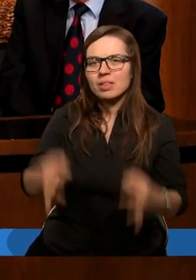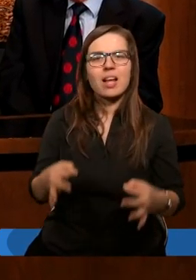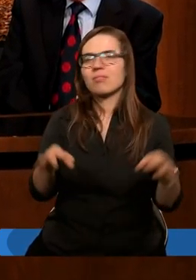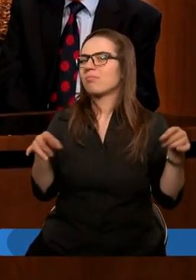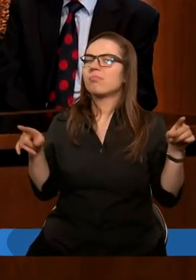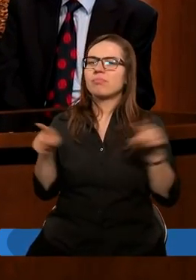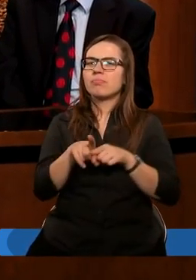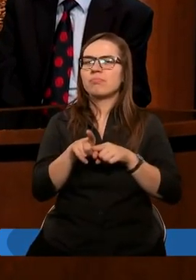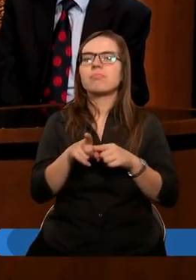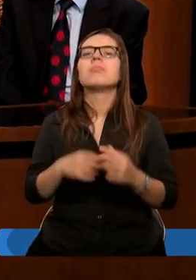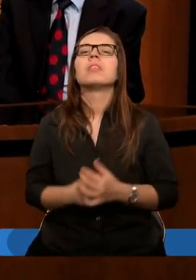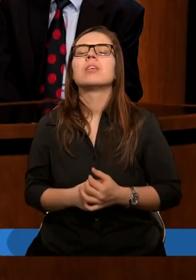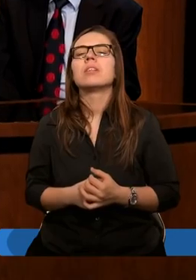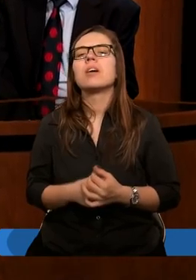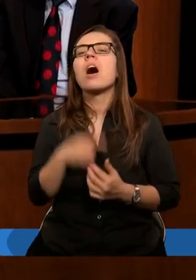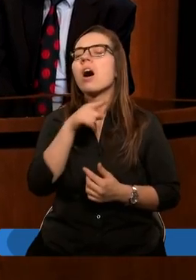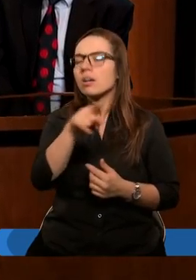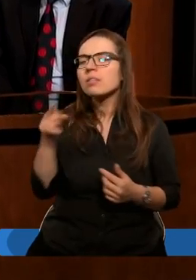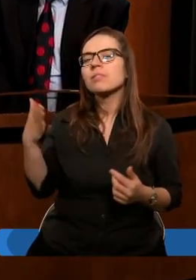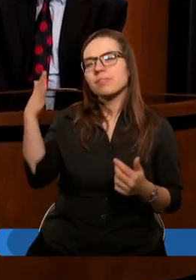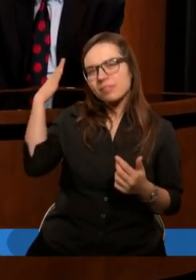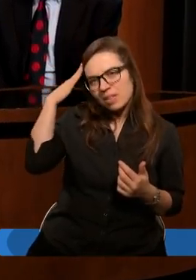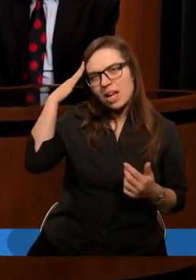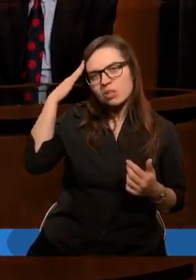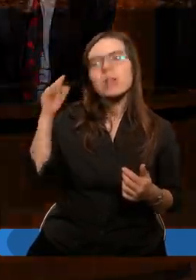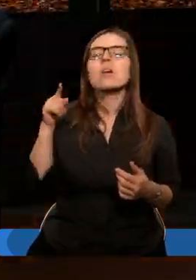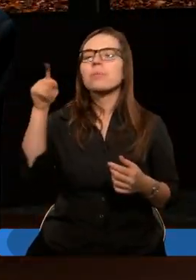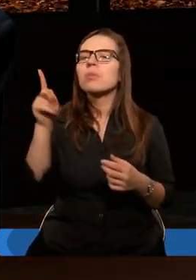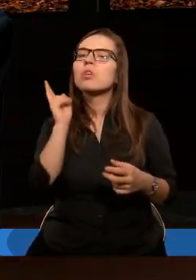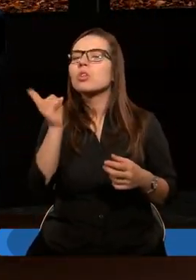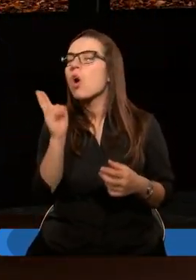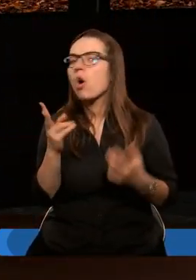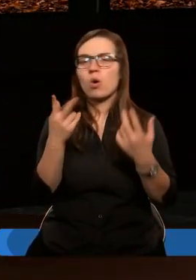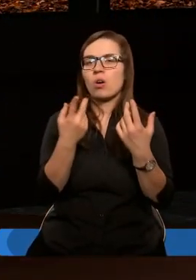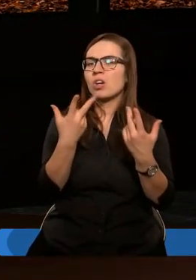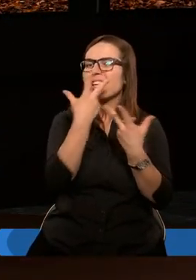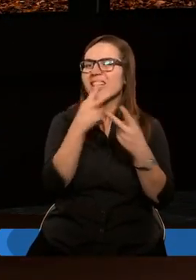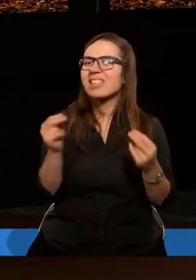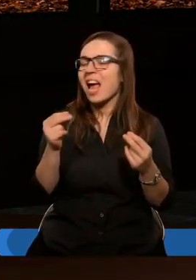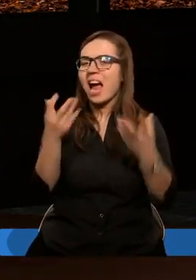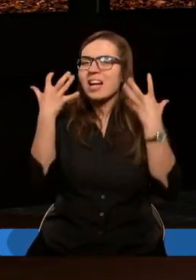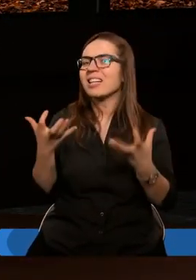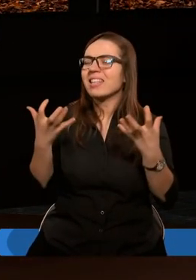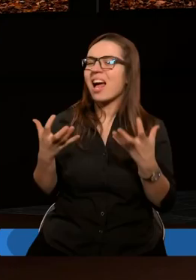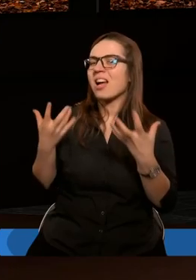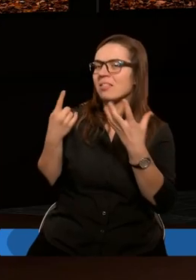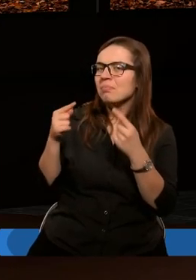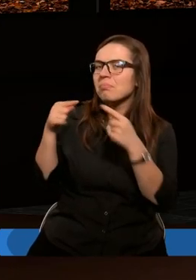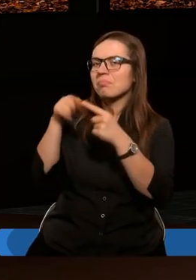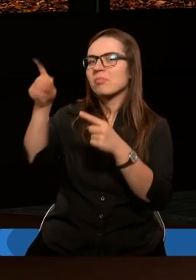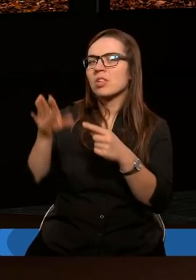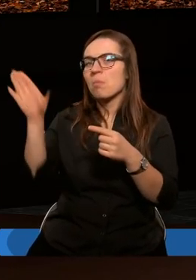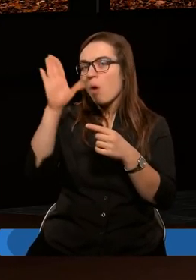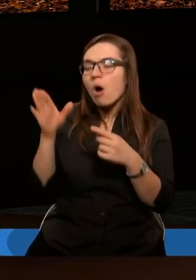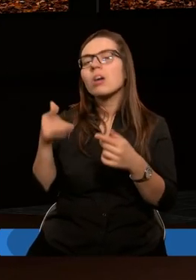ale On widział, że jeśli ktoś nie spełnia tego zadania, wybiera